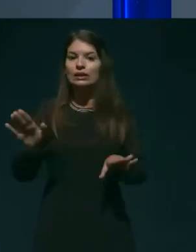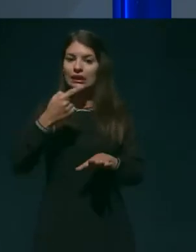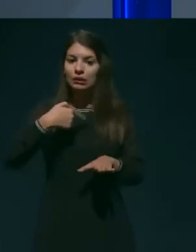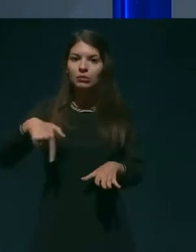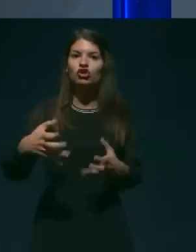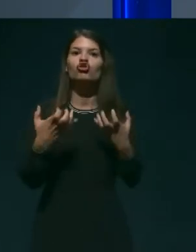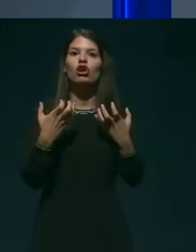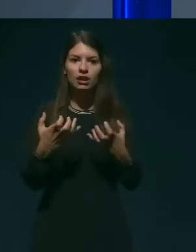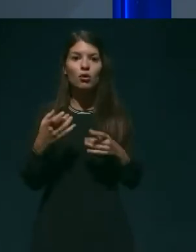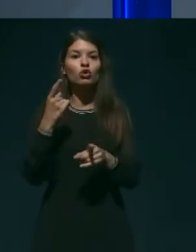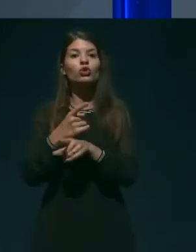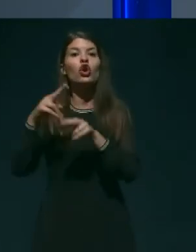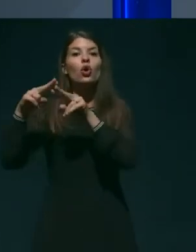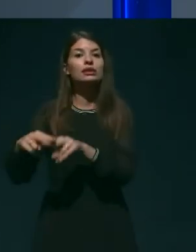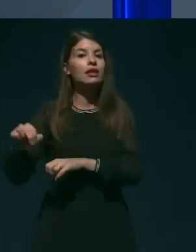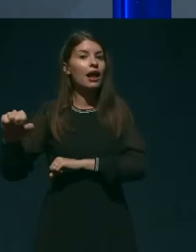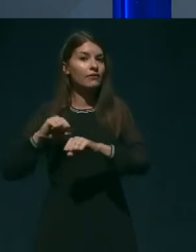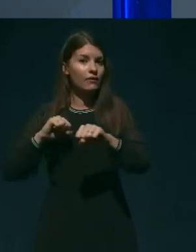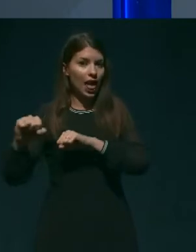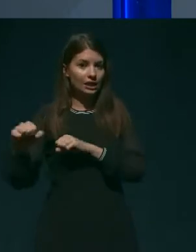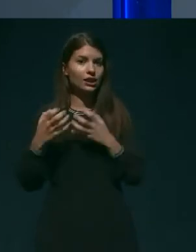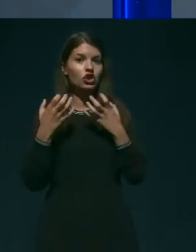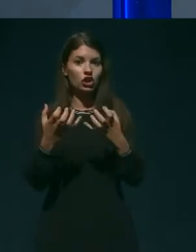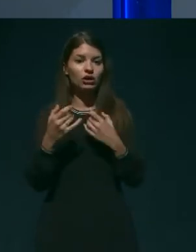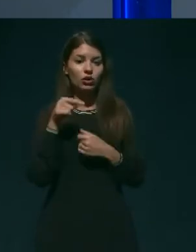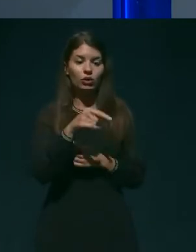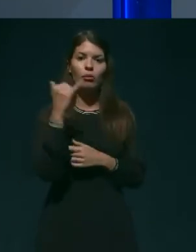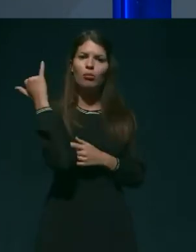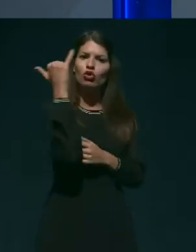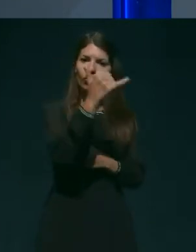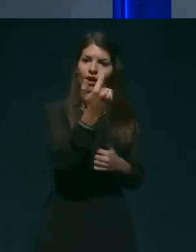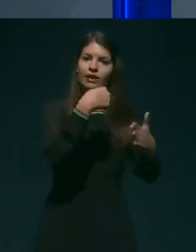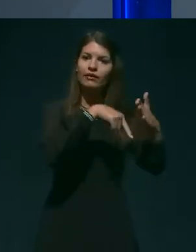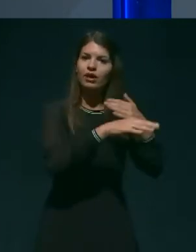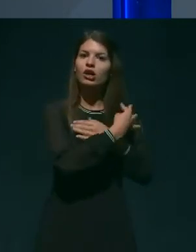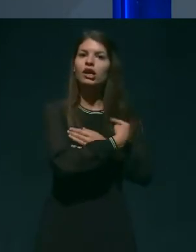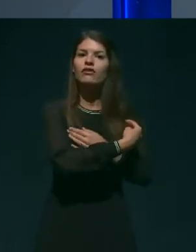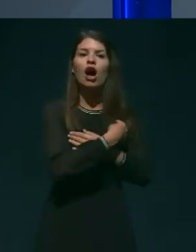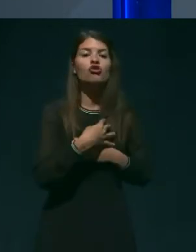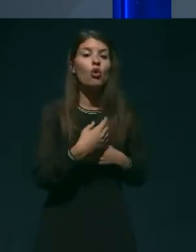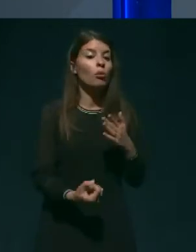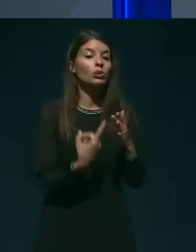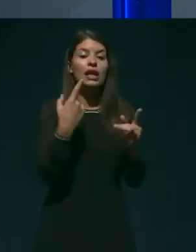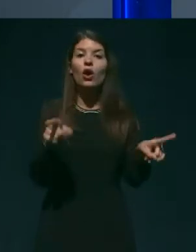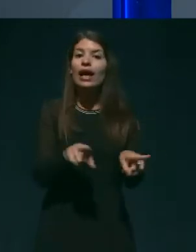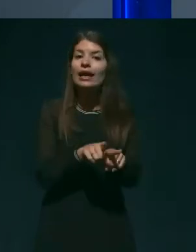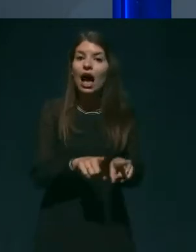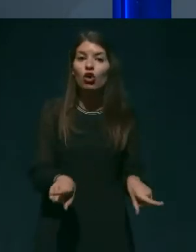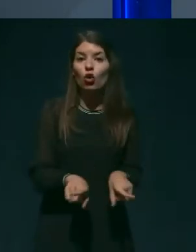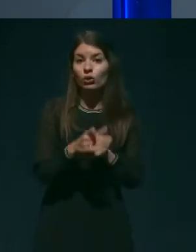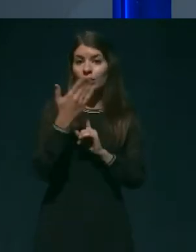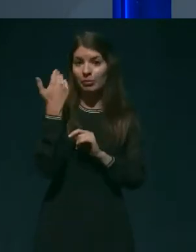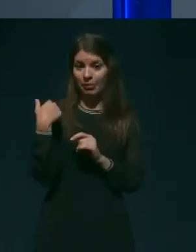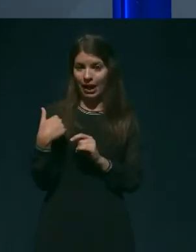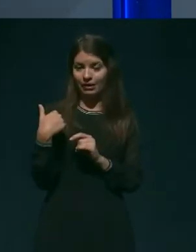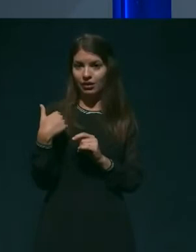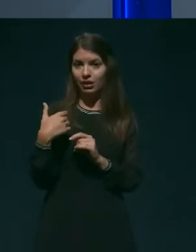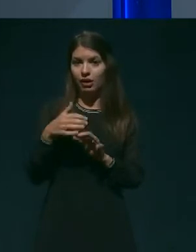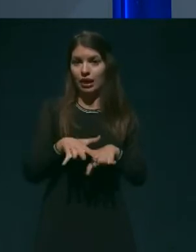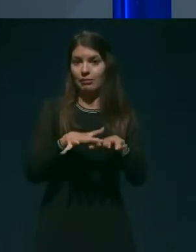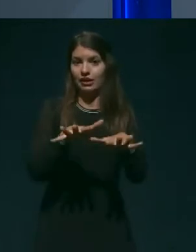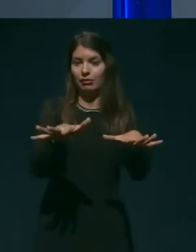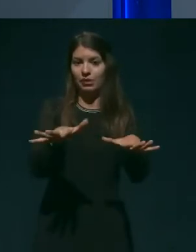držav, da bi potovanje postalo nekako, kot je bilo pred COVID-om, kot je bilo pred vzpostavitvijo